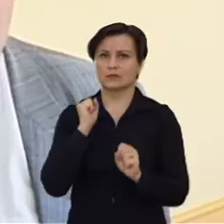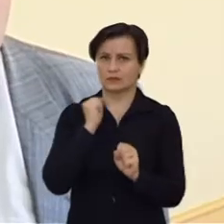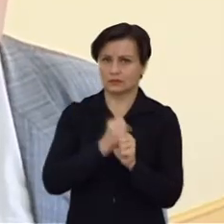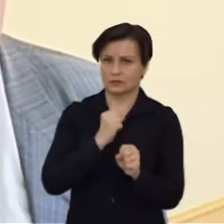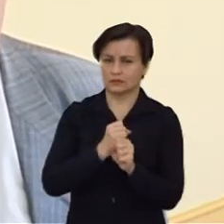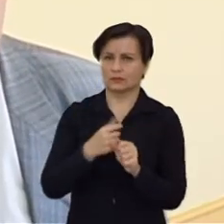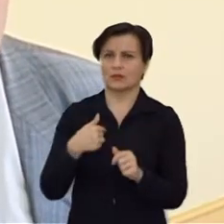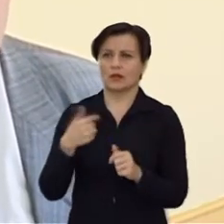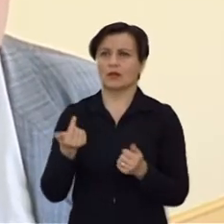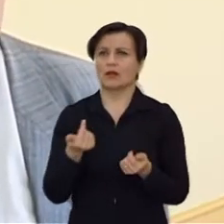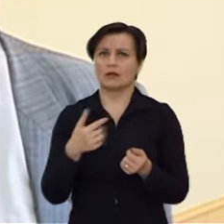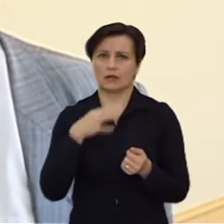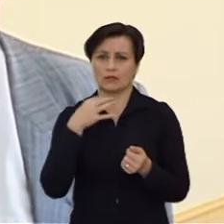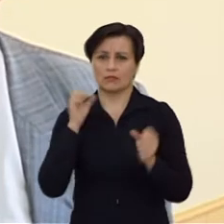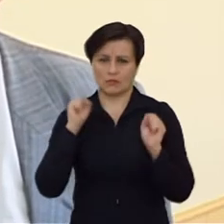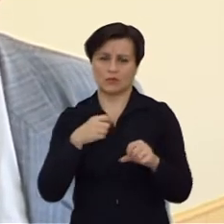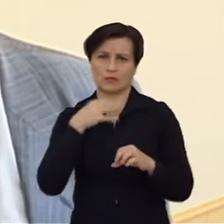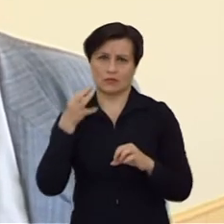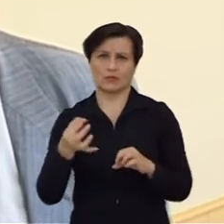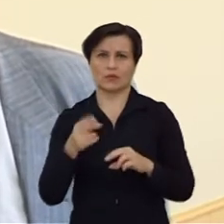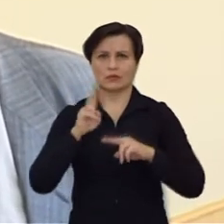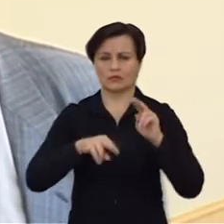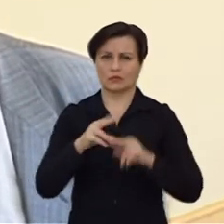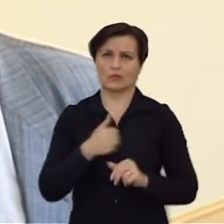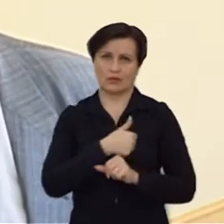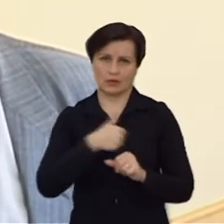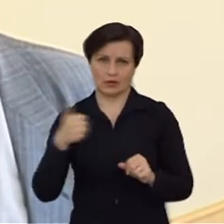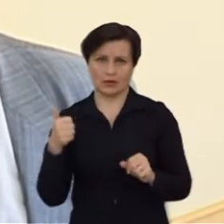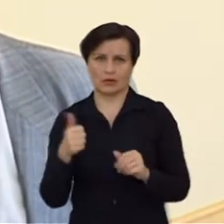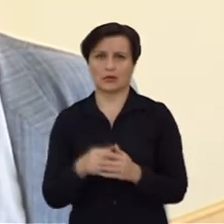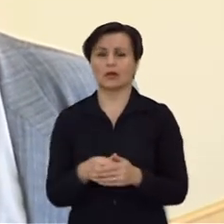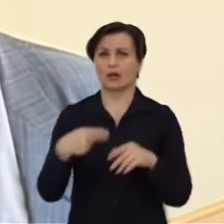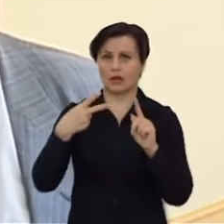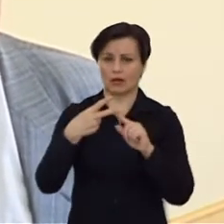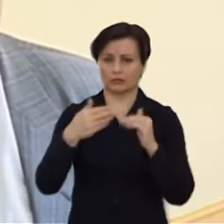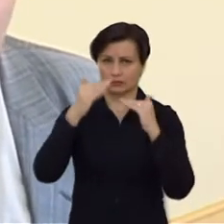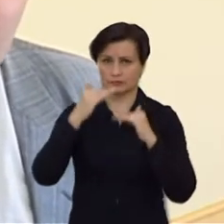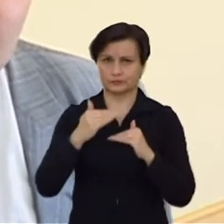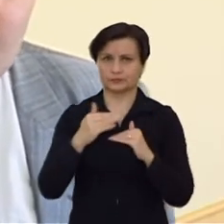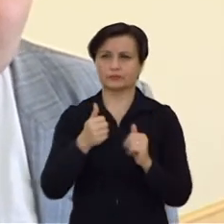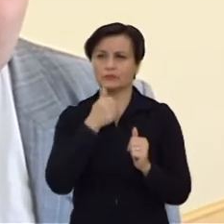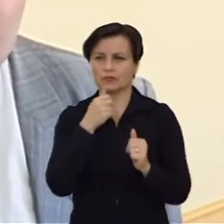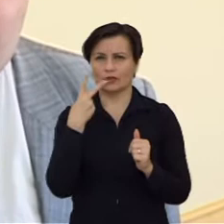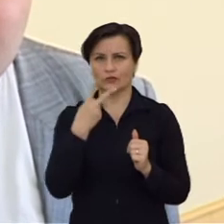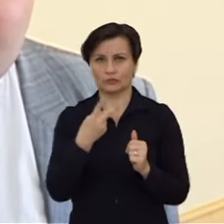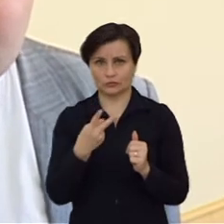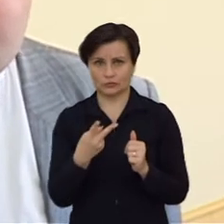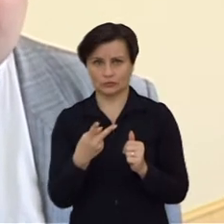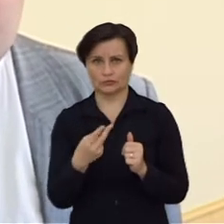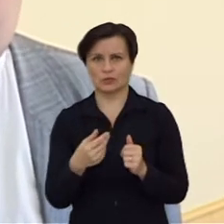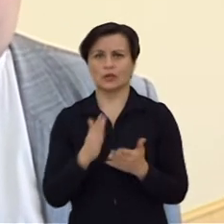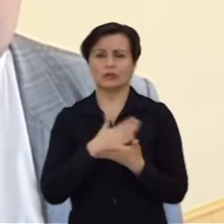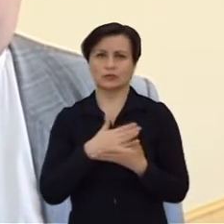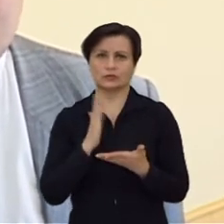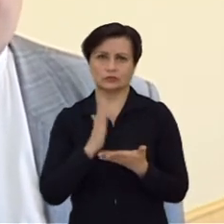tam tikros nuotaikos tikrai pakankamai geros. Antras dalykas, jeigu taip žiūrėtumėm, iš kito kampo